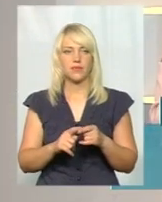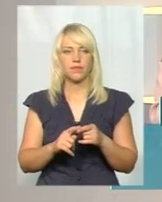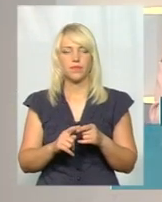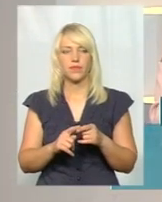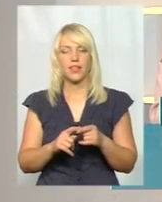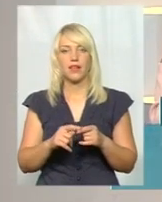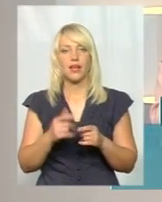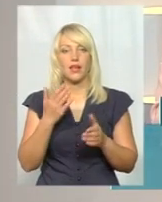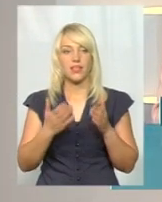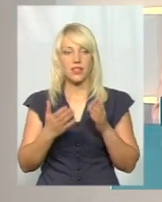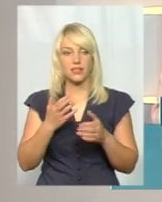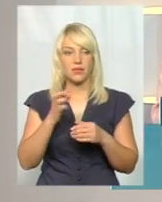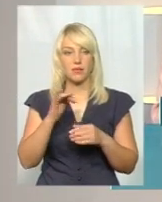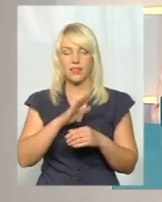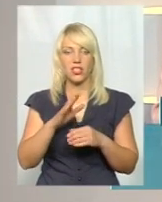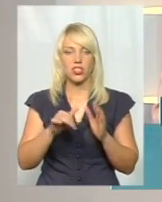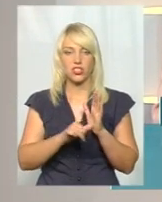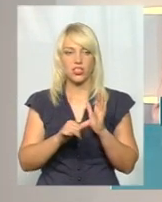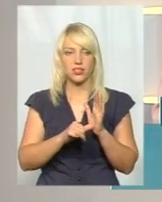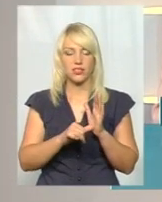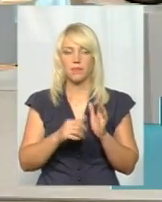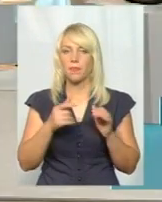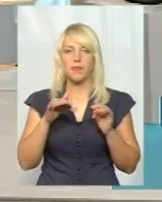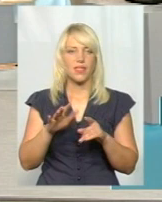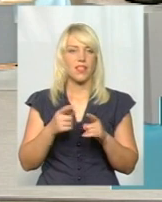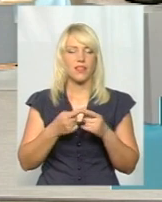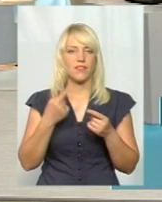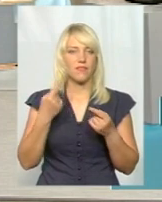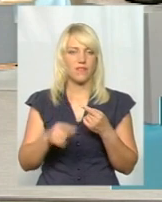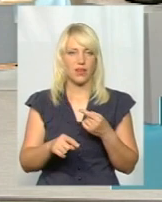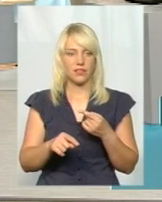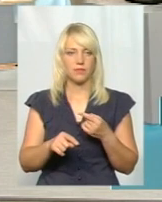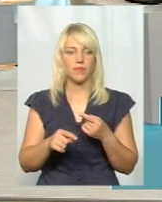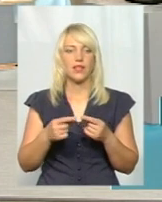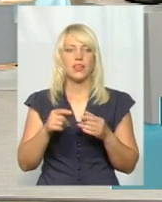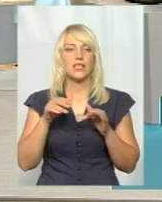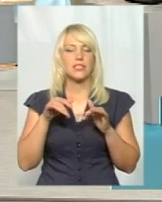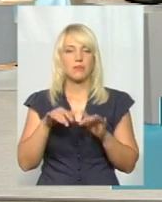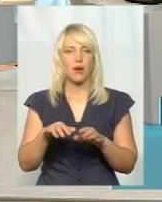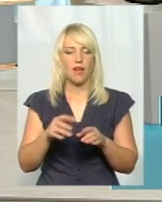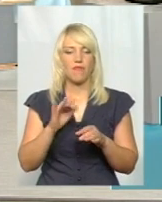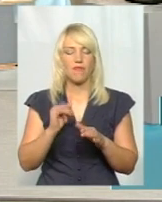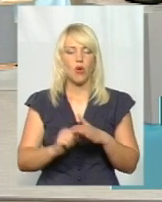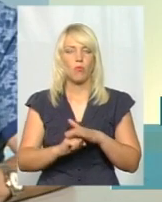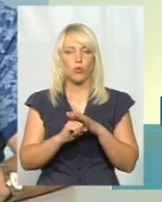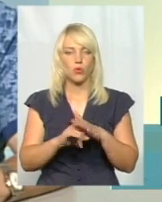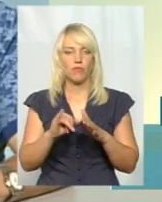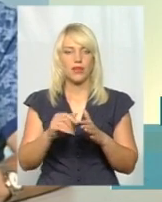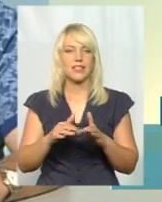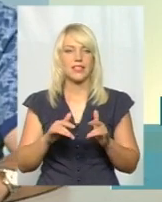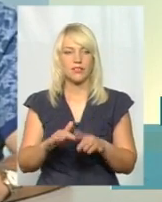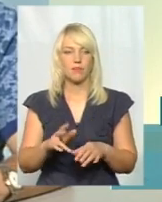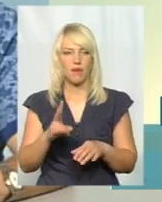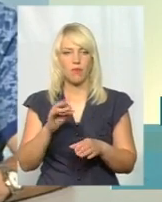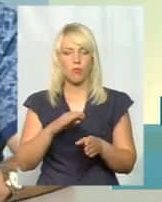гривень. Якби на 6, то є шанс? Справа не в ціні, справа в обґрунтуванніх, справа в